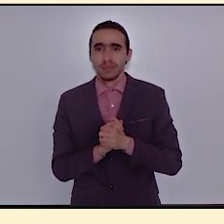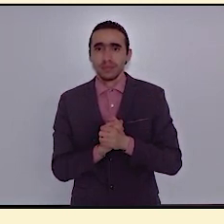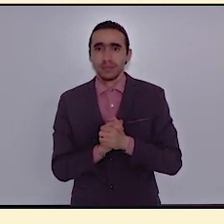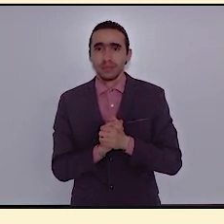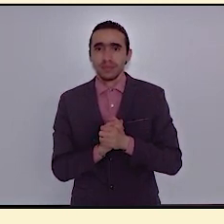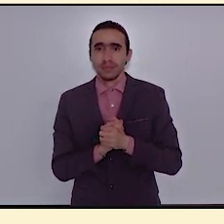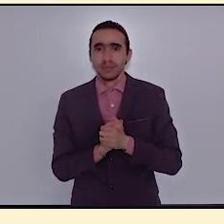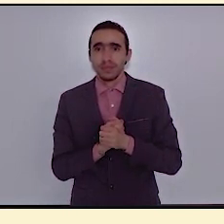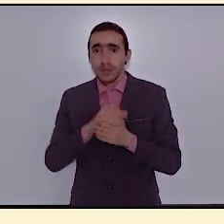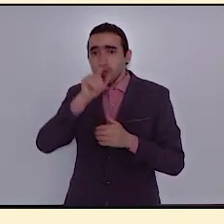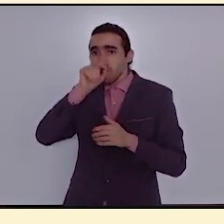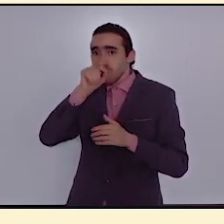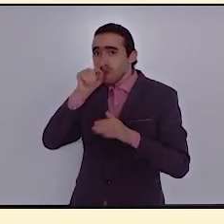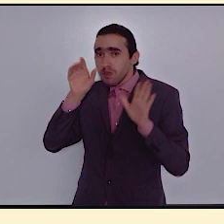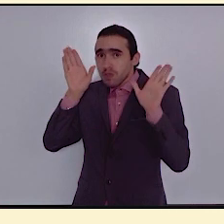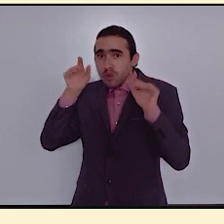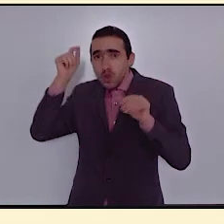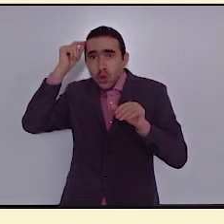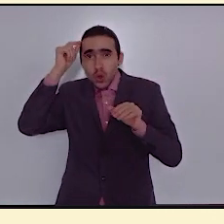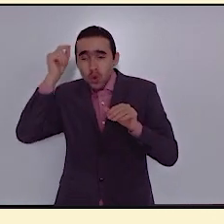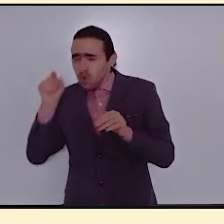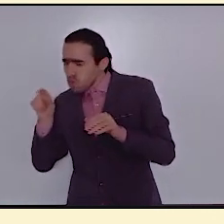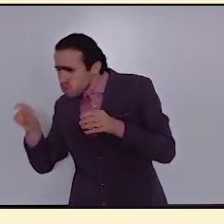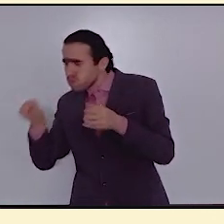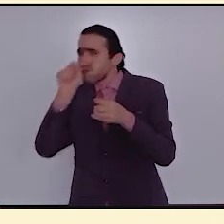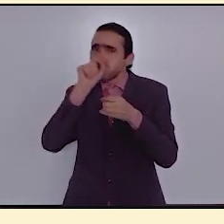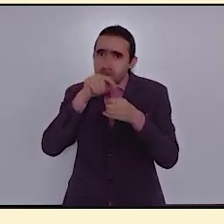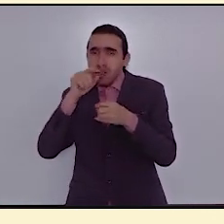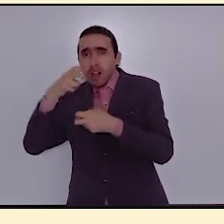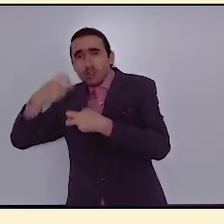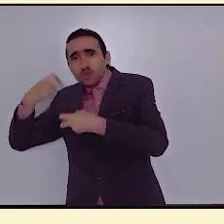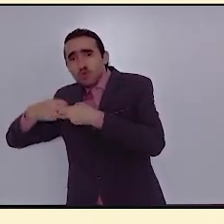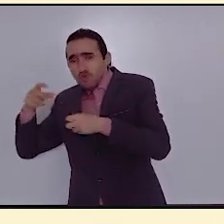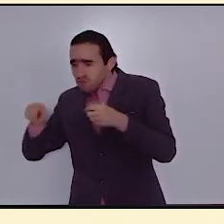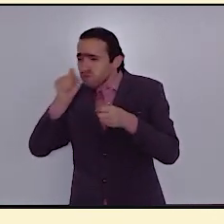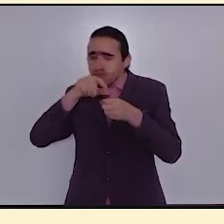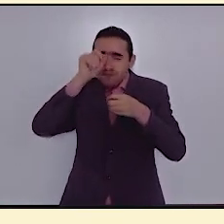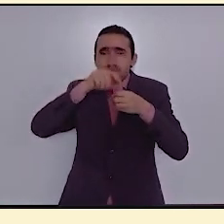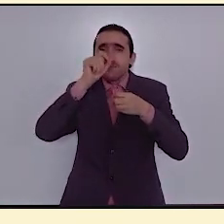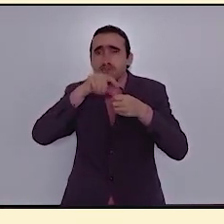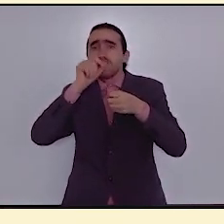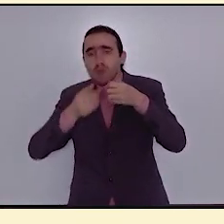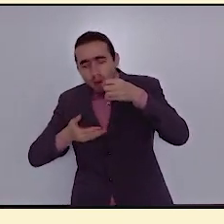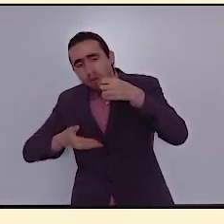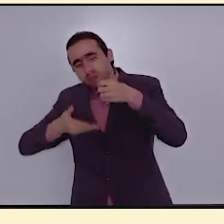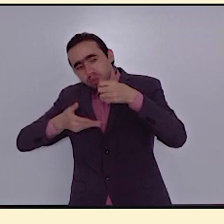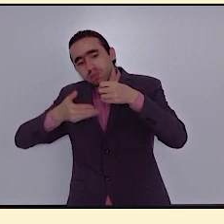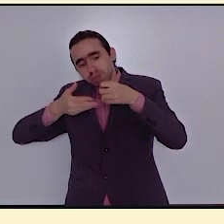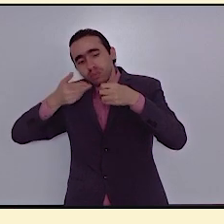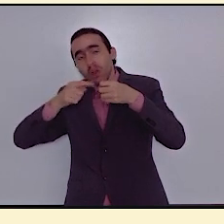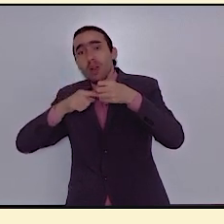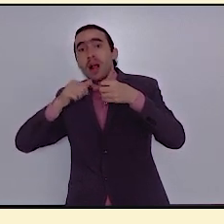أخذ الغراب يكرر وضع الصخور في الزجاجة حتى ارتفع الماء تدريجيا واقترب من فوهة